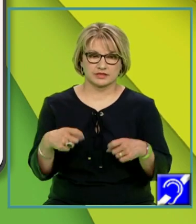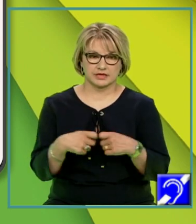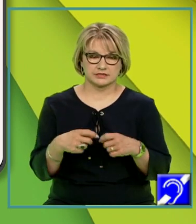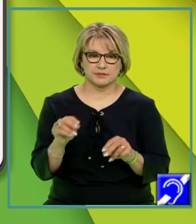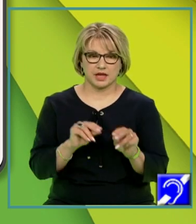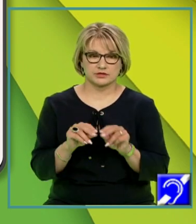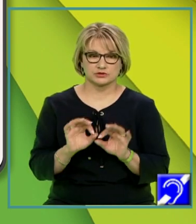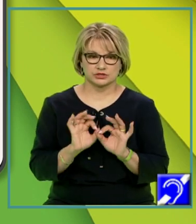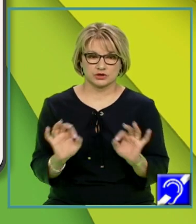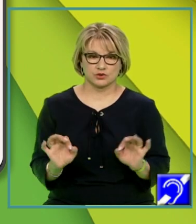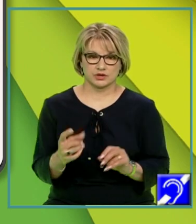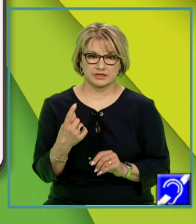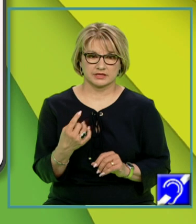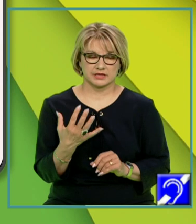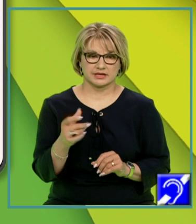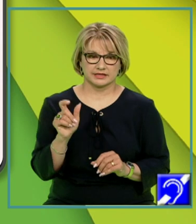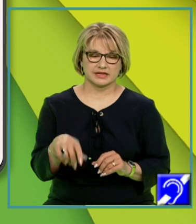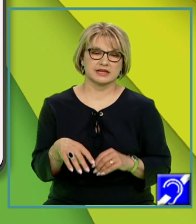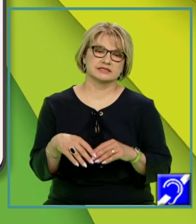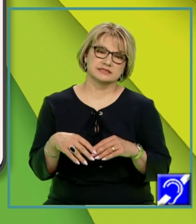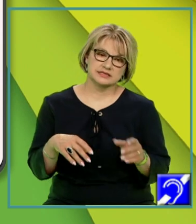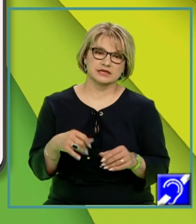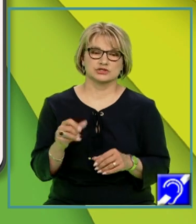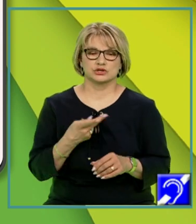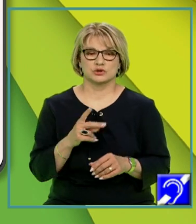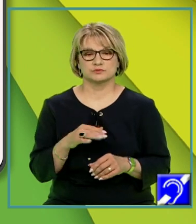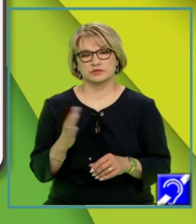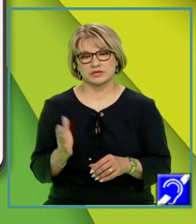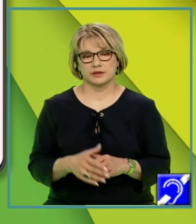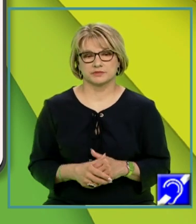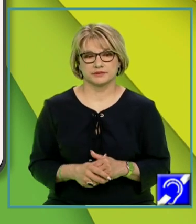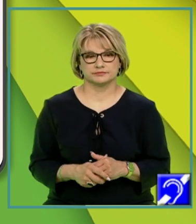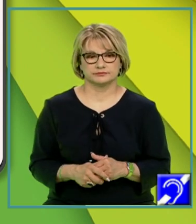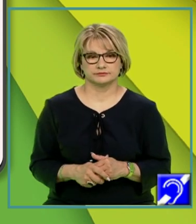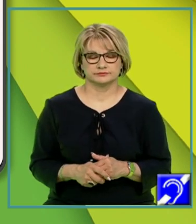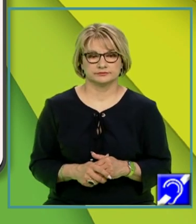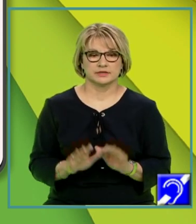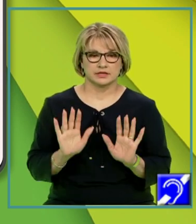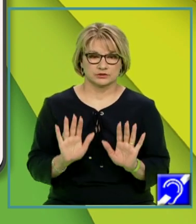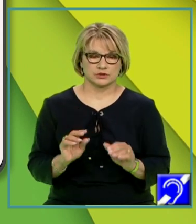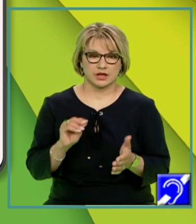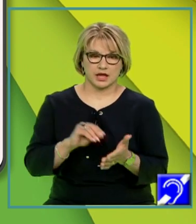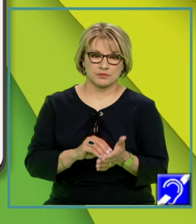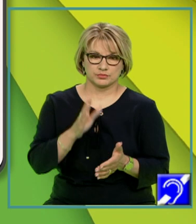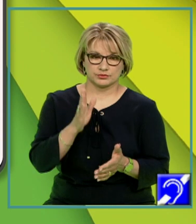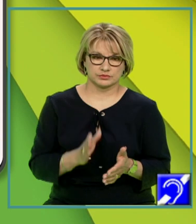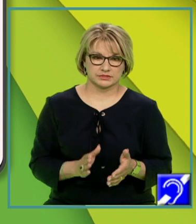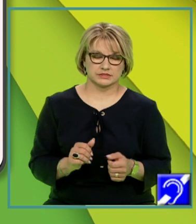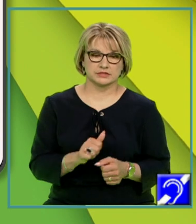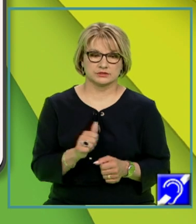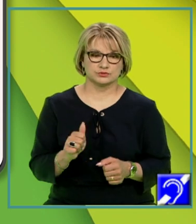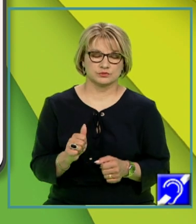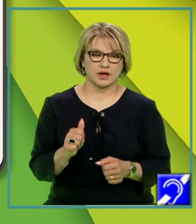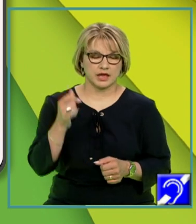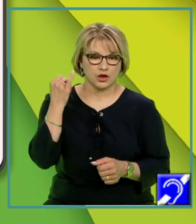dintre fiecare literă din coloana din stânga și cifra corespunzătoare din coloana din dreapta. Deocamdată am pus aici pe slide doar